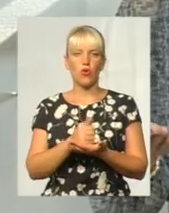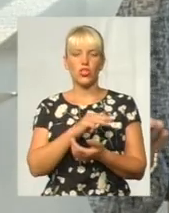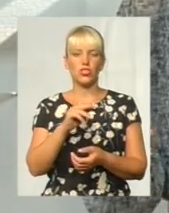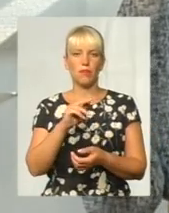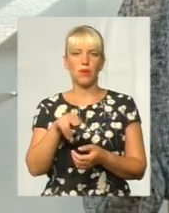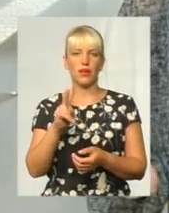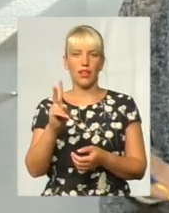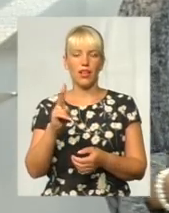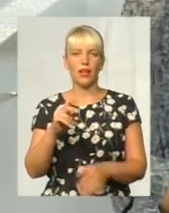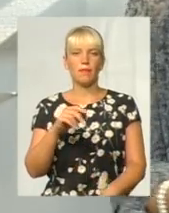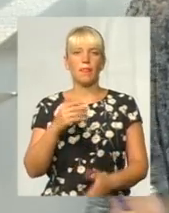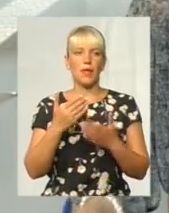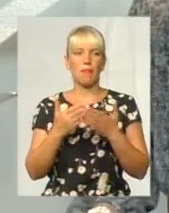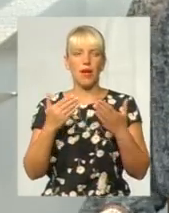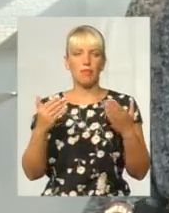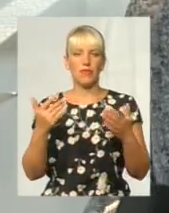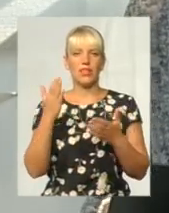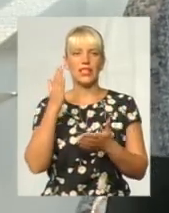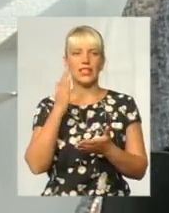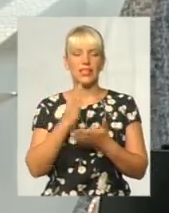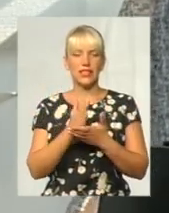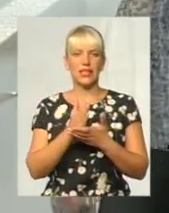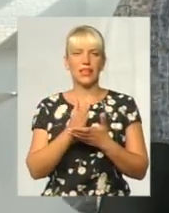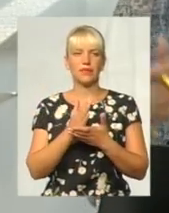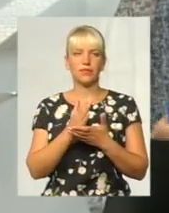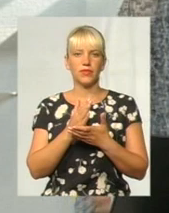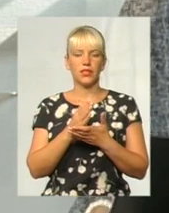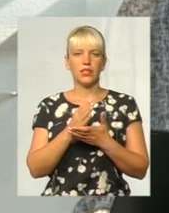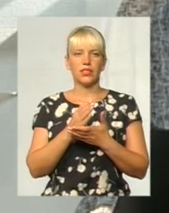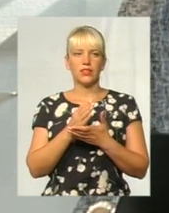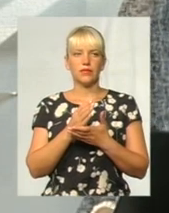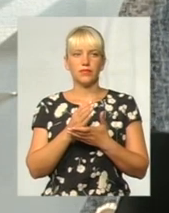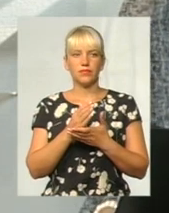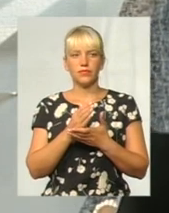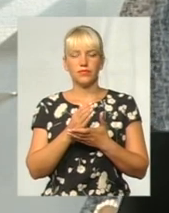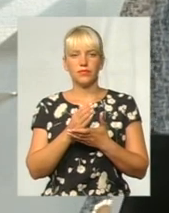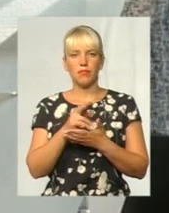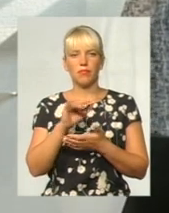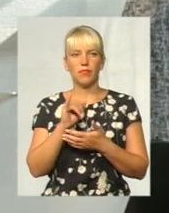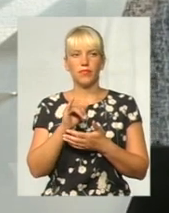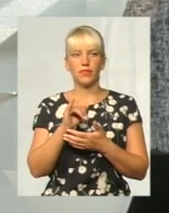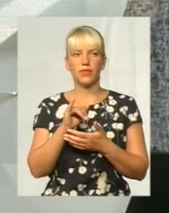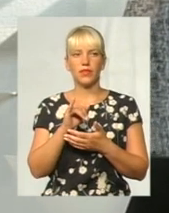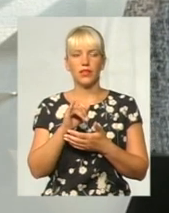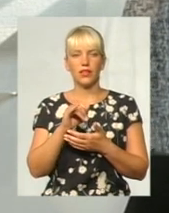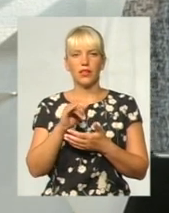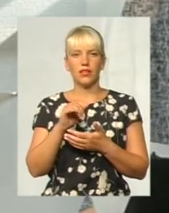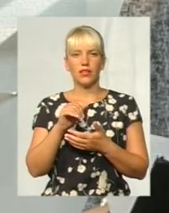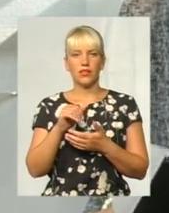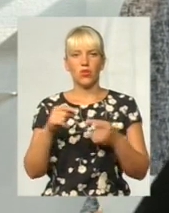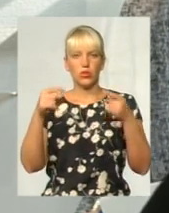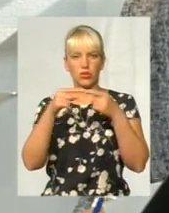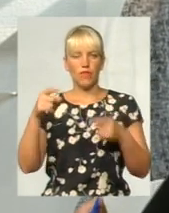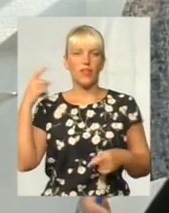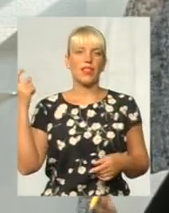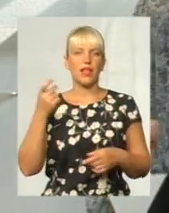кінцевим бенефіціарним, власне, Роман Вікторович Пісковецький, кінцевим бенефіціарним власником цієї